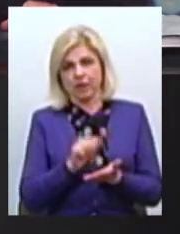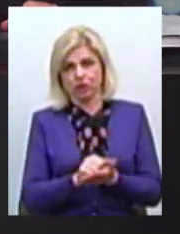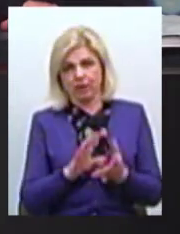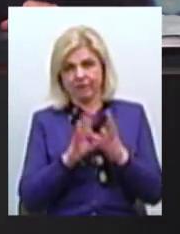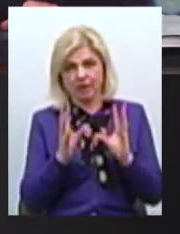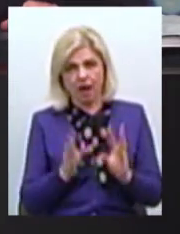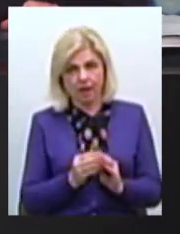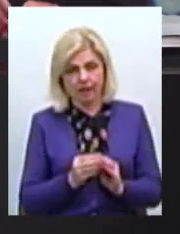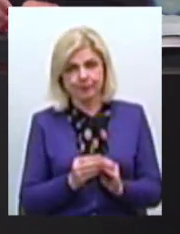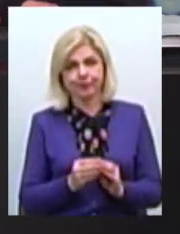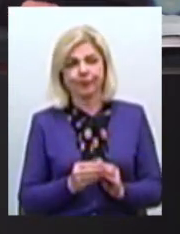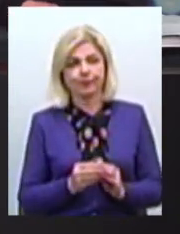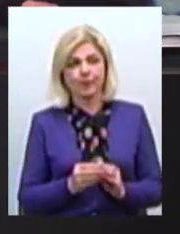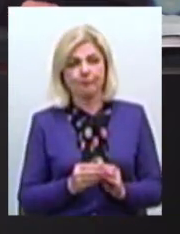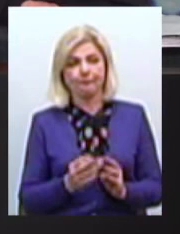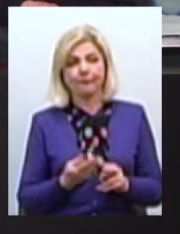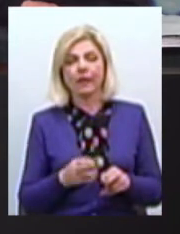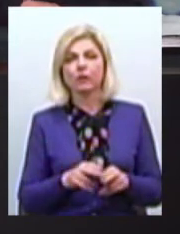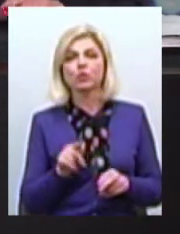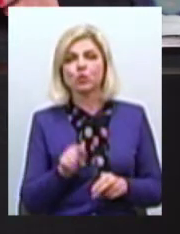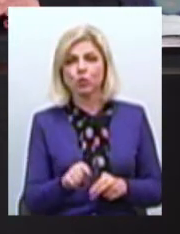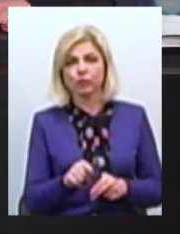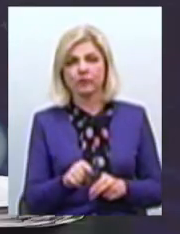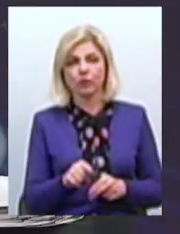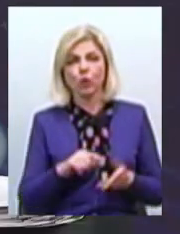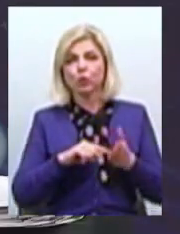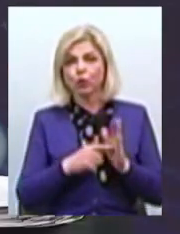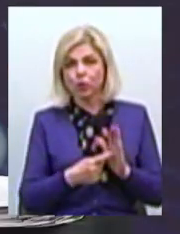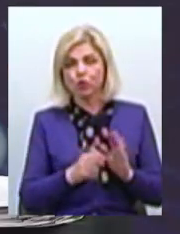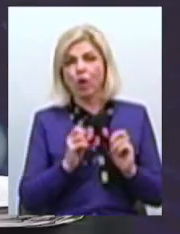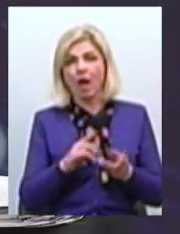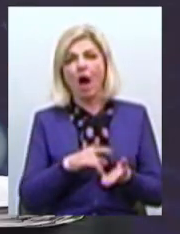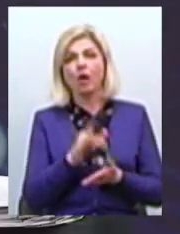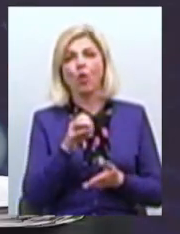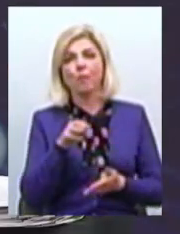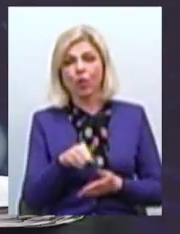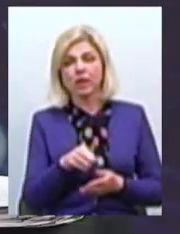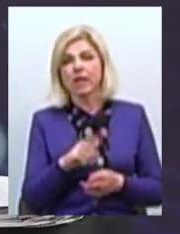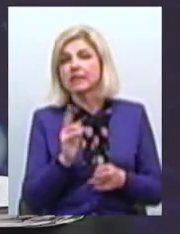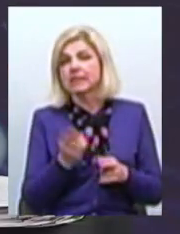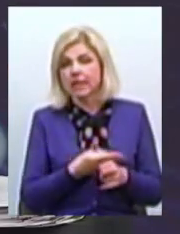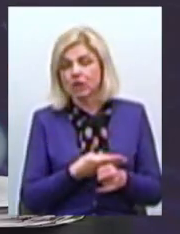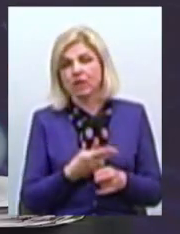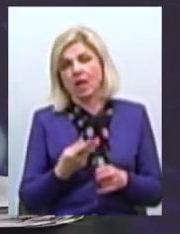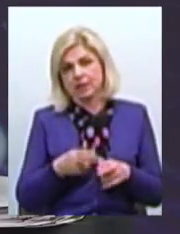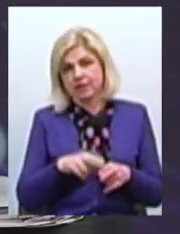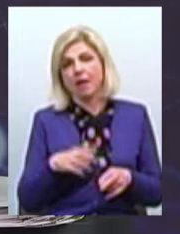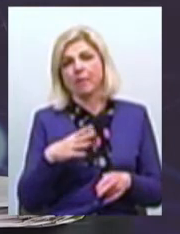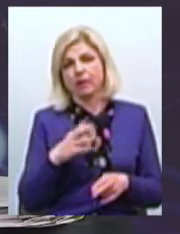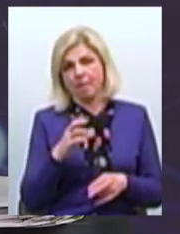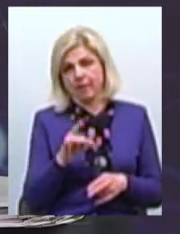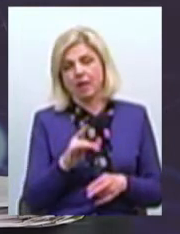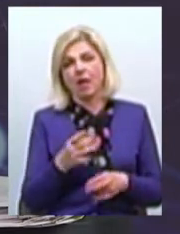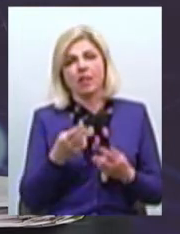Тому що цю, скажімо так, точку як аеропорт просто знищити Це вже було б для нас просто